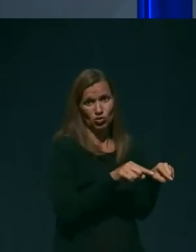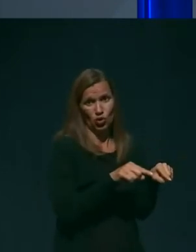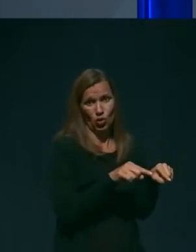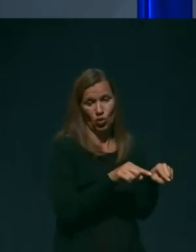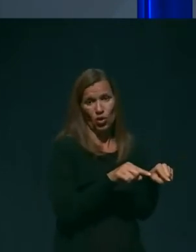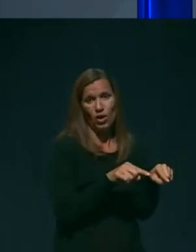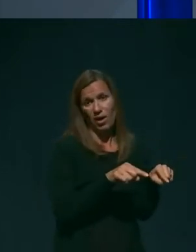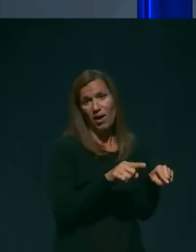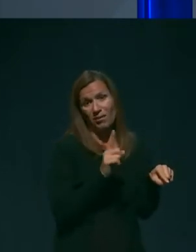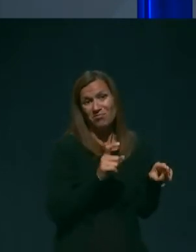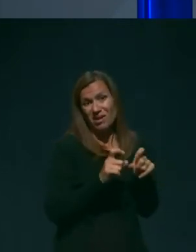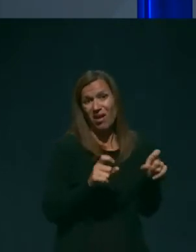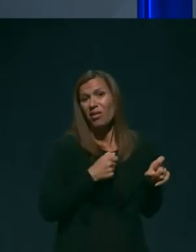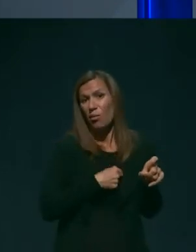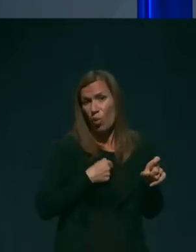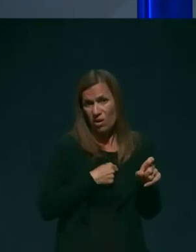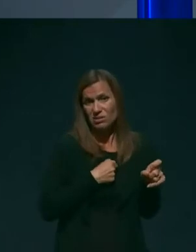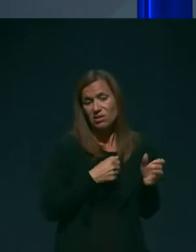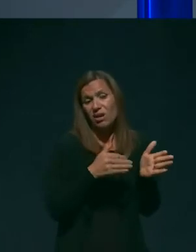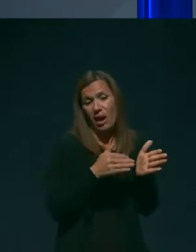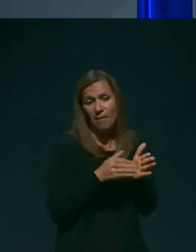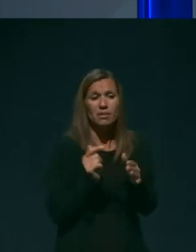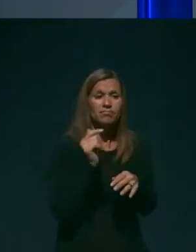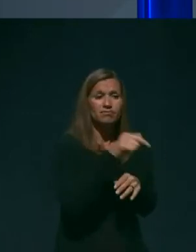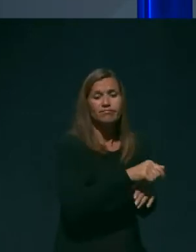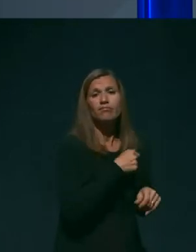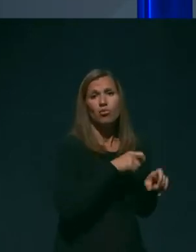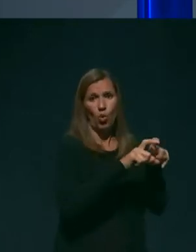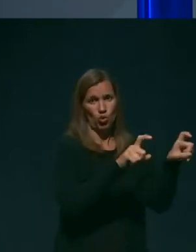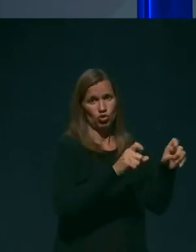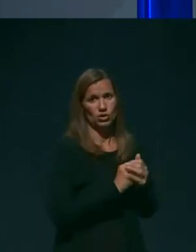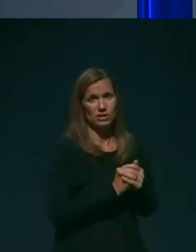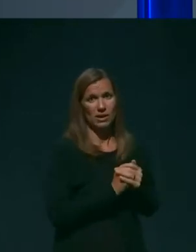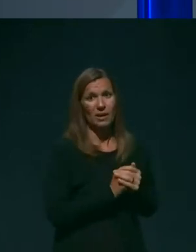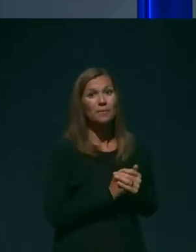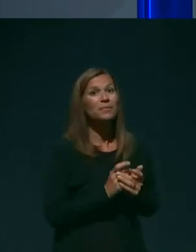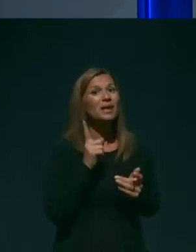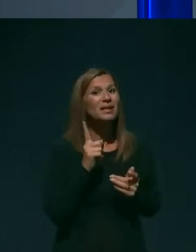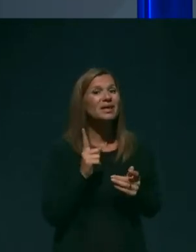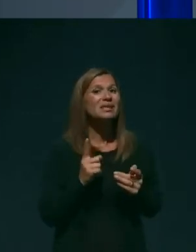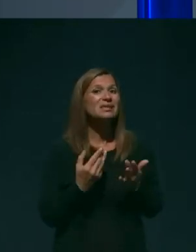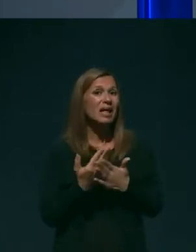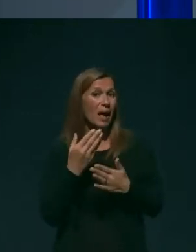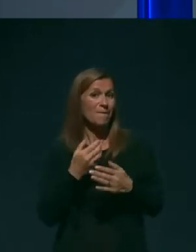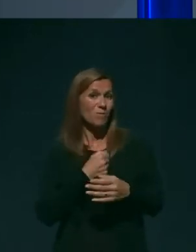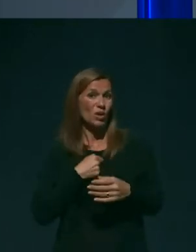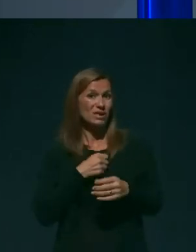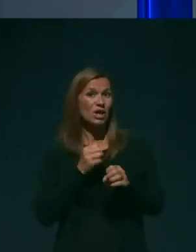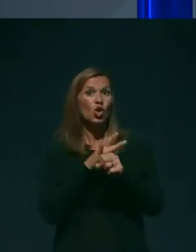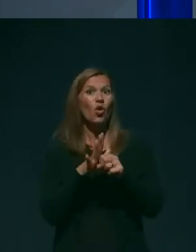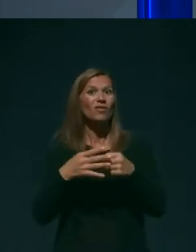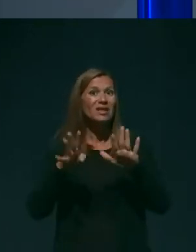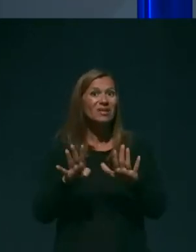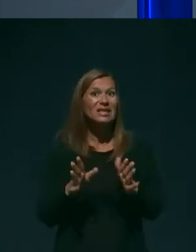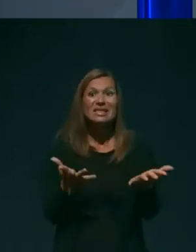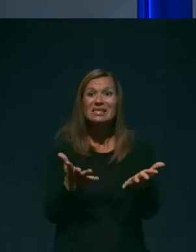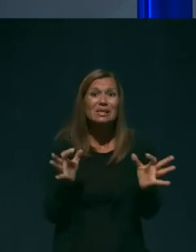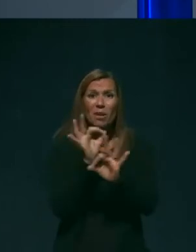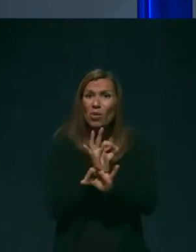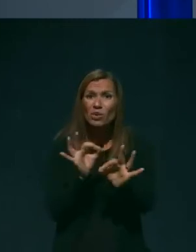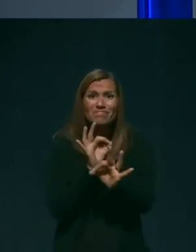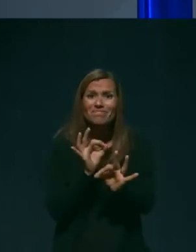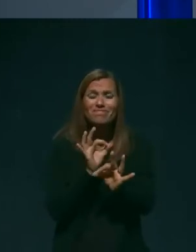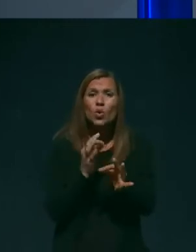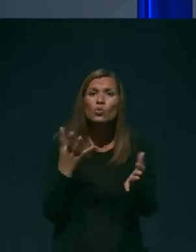tako imenovano indikacijo. Drugič moramo vedeti, v bistvu za bolezen COVID-19 nimamo nekega uspešnega specifičnega